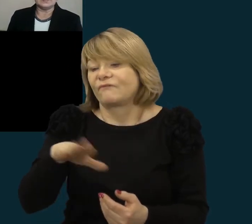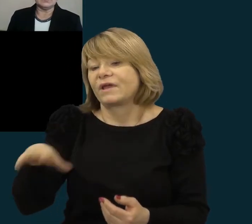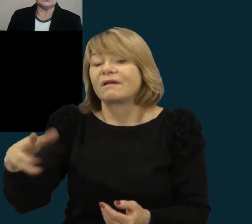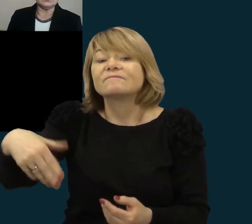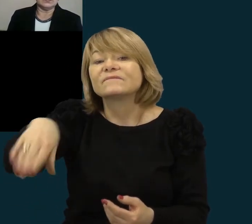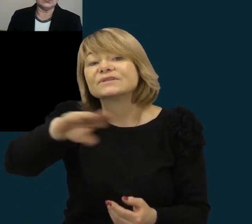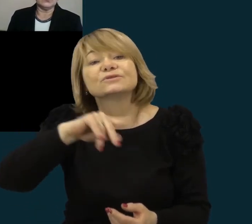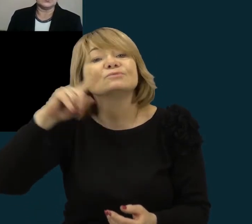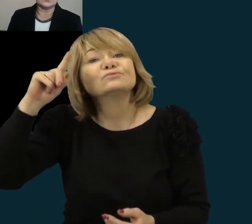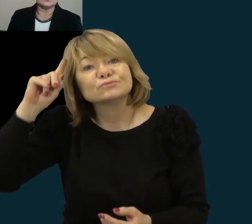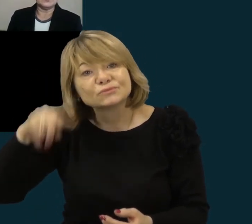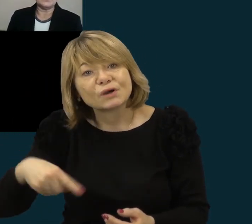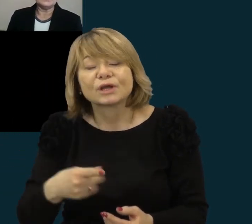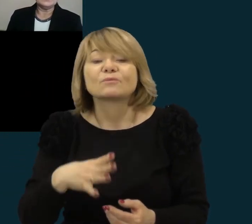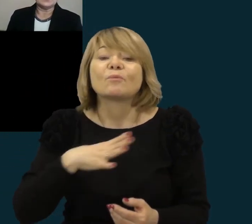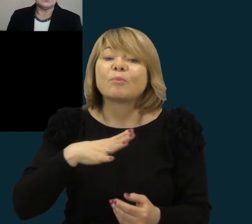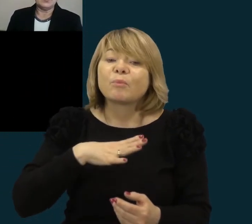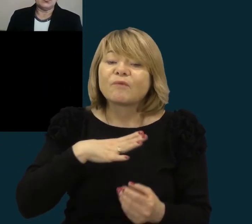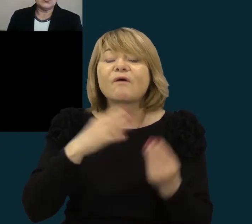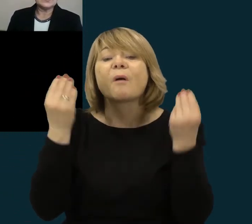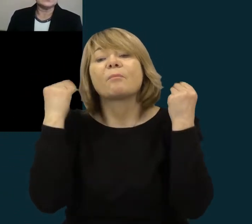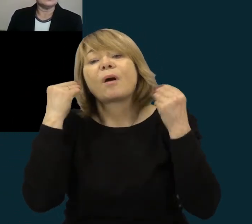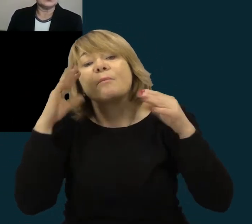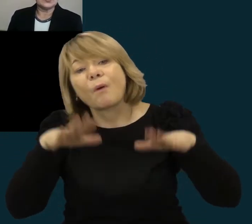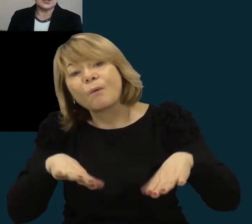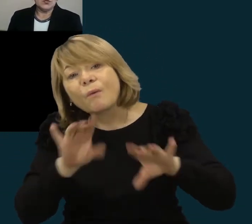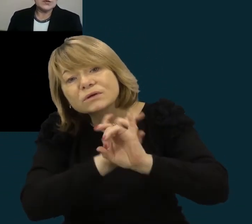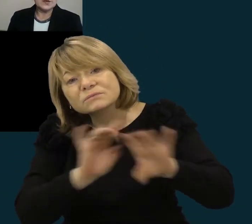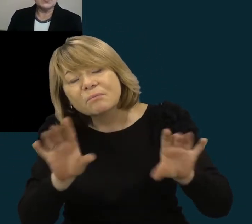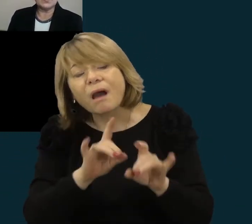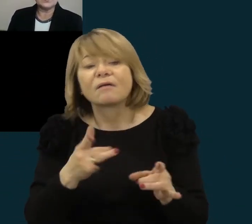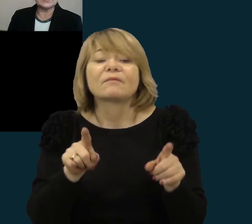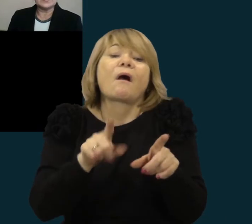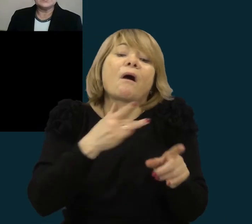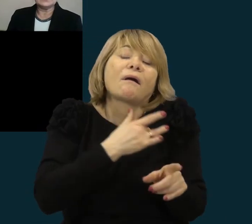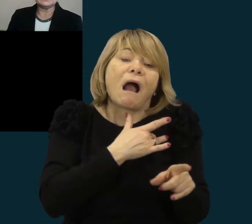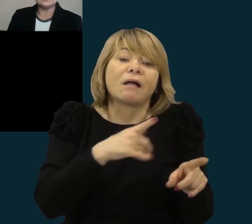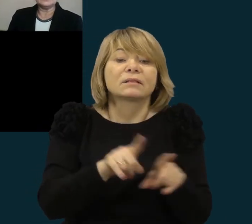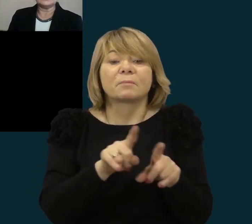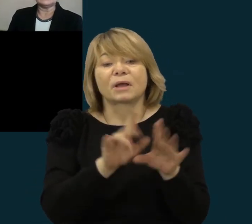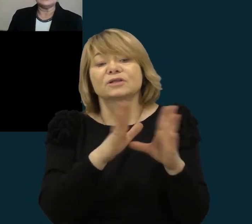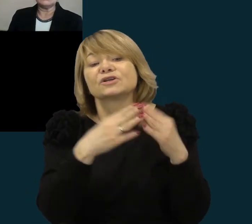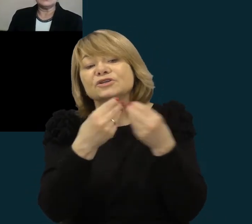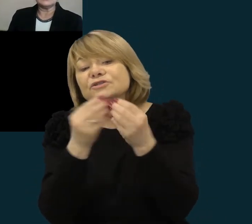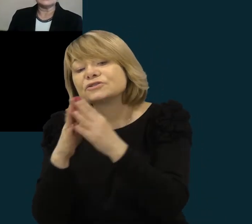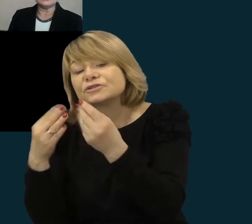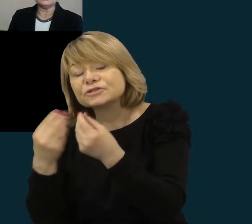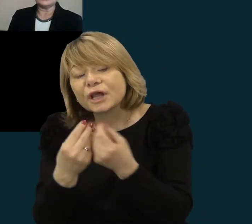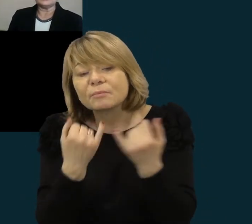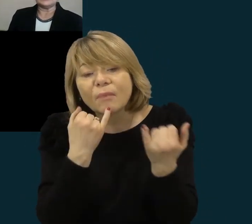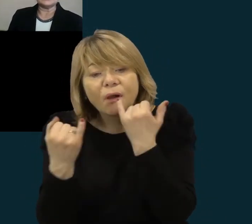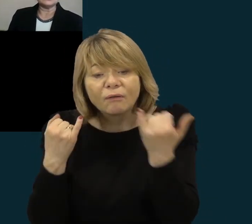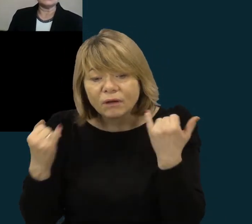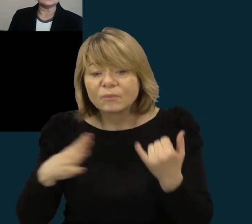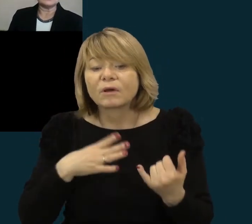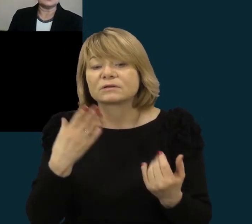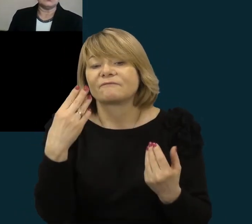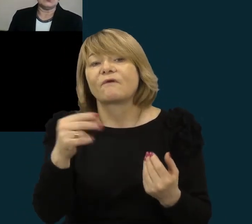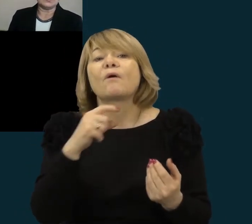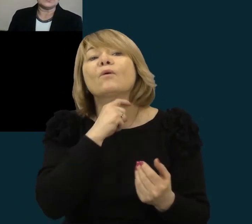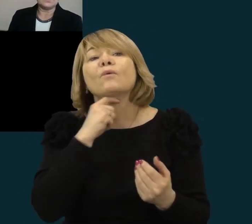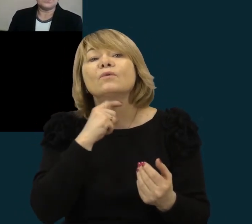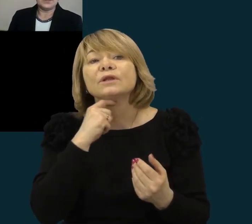kadangi buvo kalbama ir pamokose, galbūt ir šeimose buvo apie tai kalbama, kad tai kuninga Pranciškus